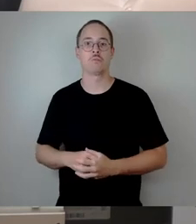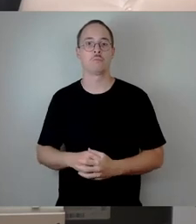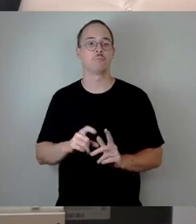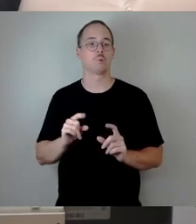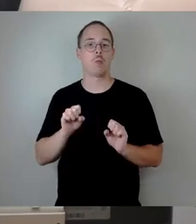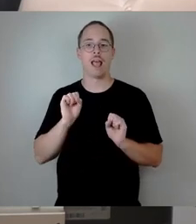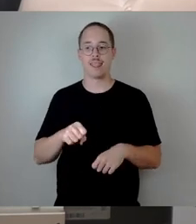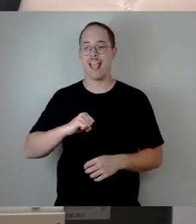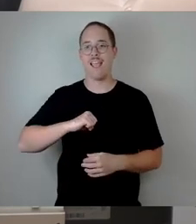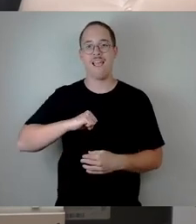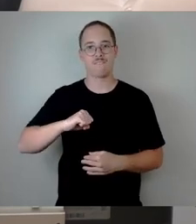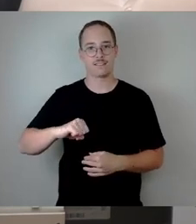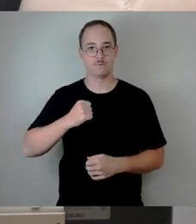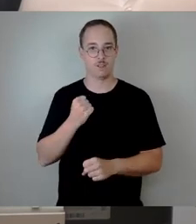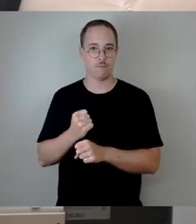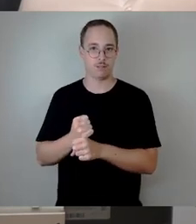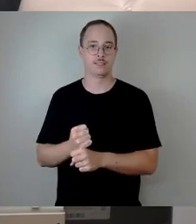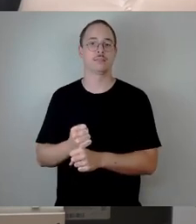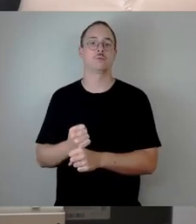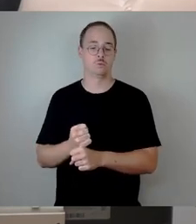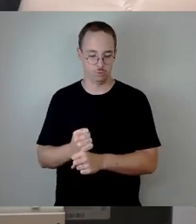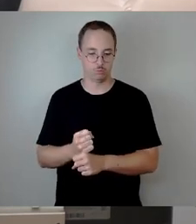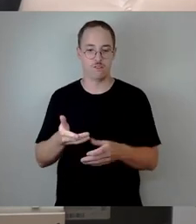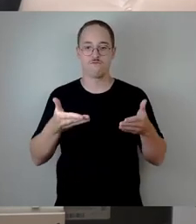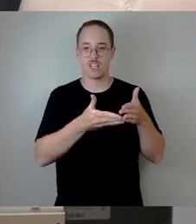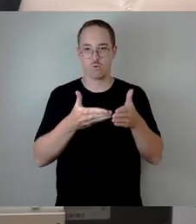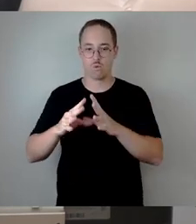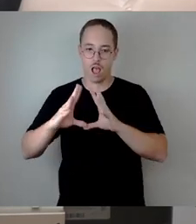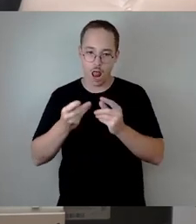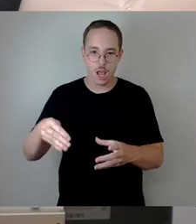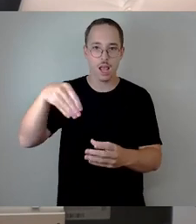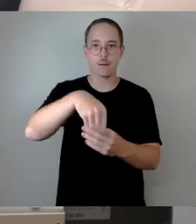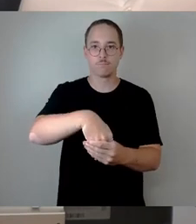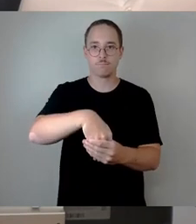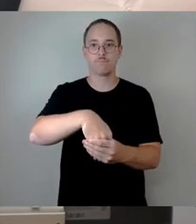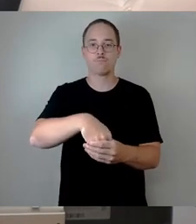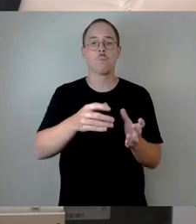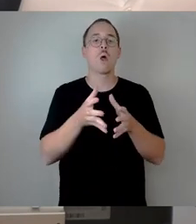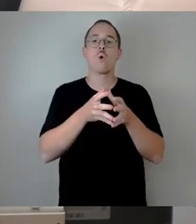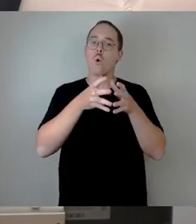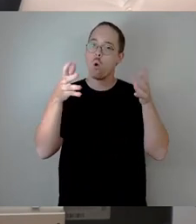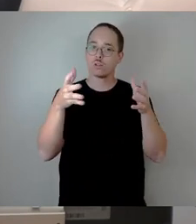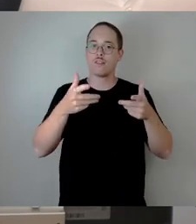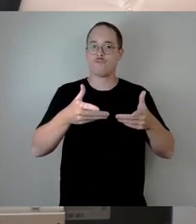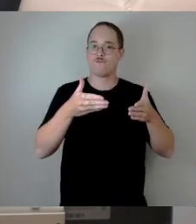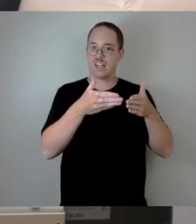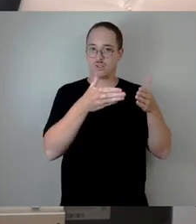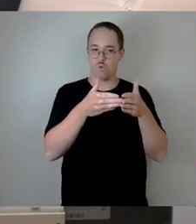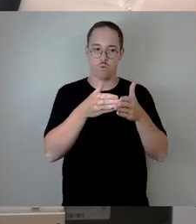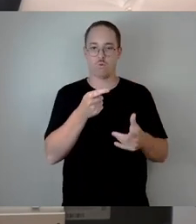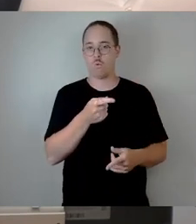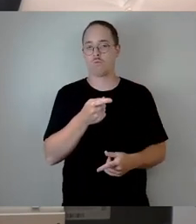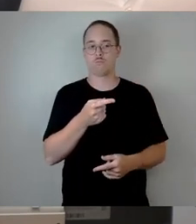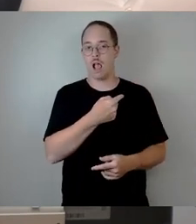Alle Fraktionen in den Ausschüssen vertreten sind. Und die größeren Fraktionen jeweils zwei Mandate haben. Da